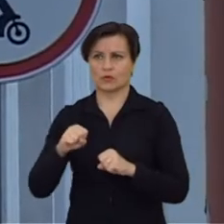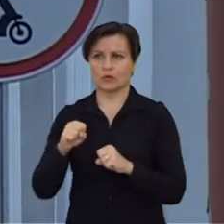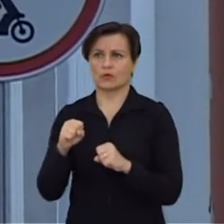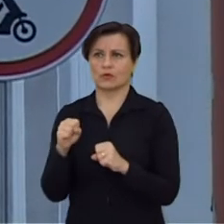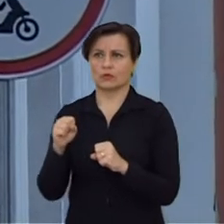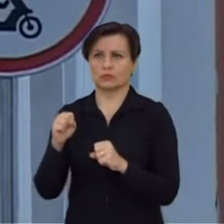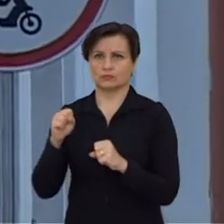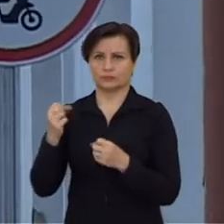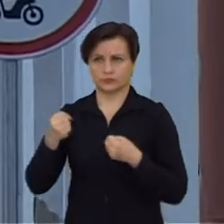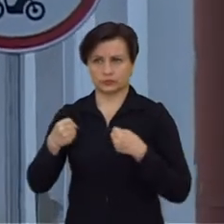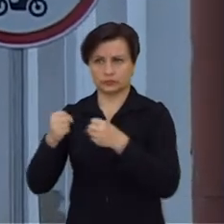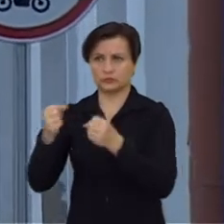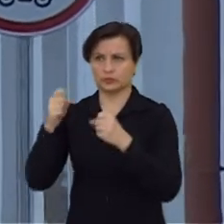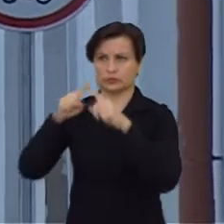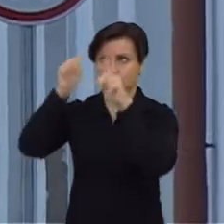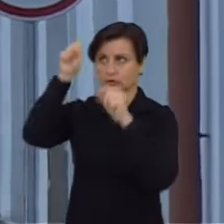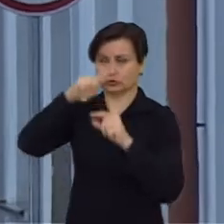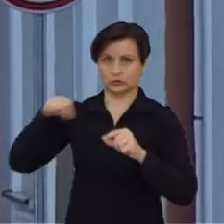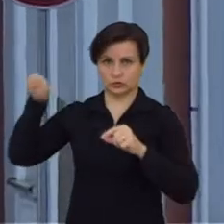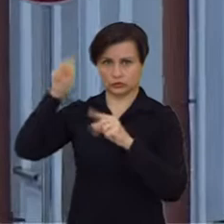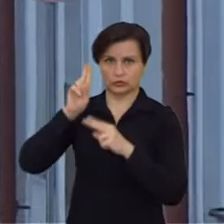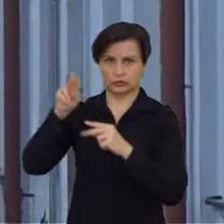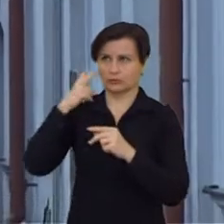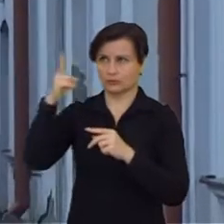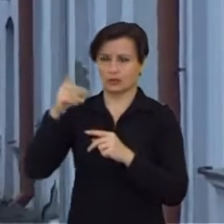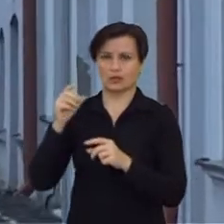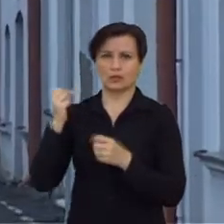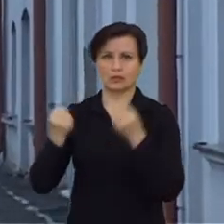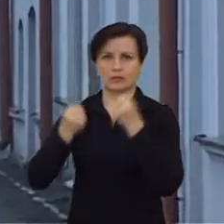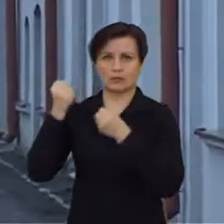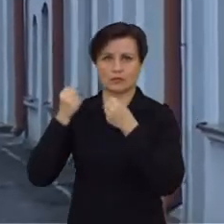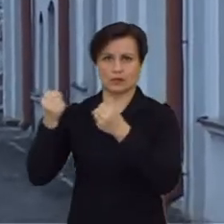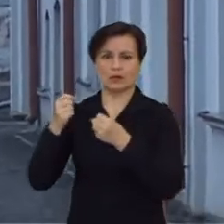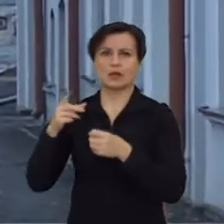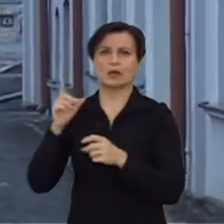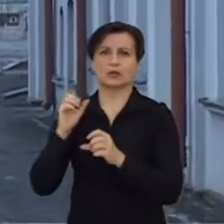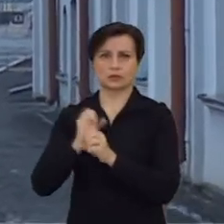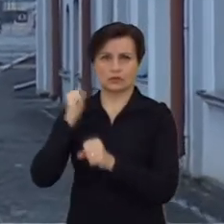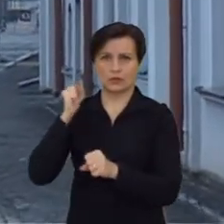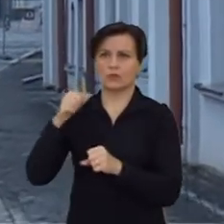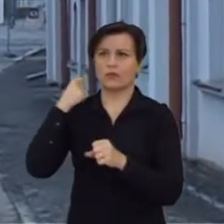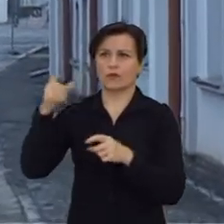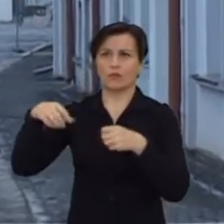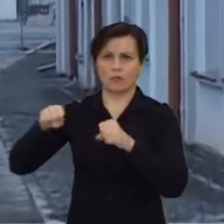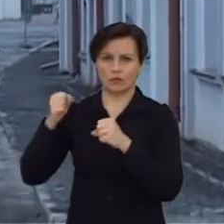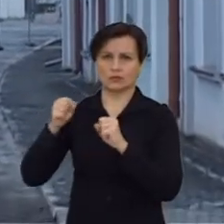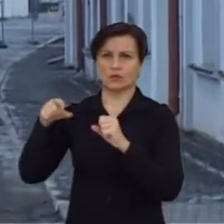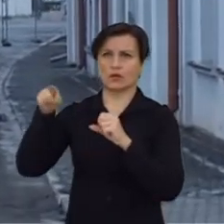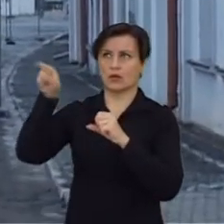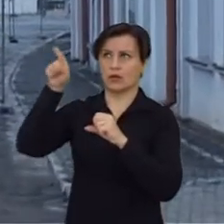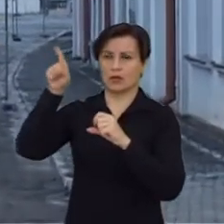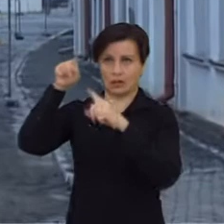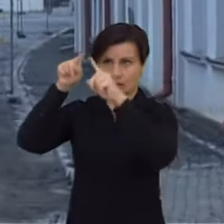norodytam transportui šiuo metu važiuoti negalima, tai motociklams, automobiliams bus lentutį, kuri